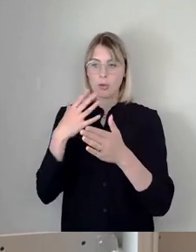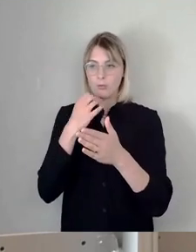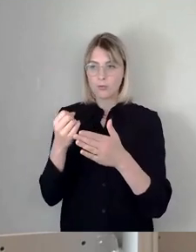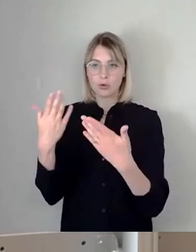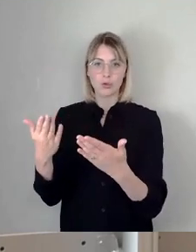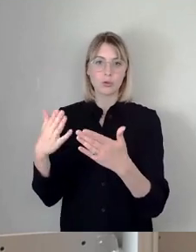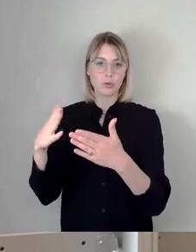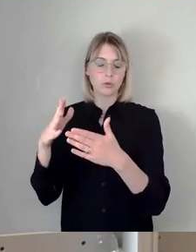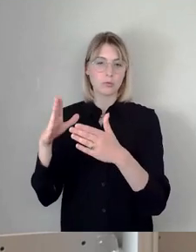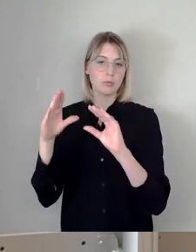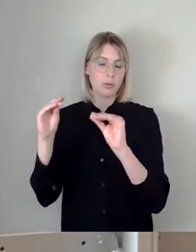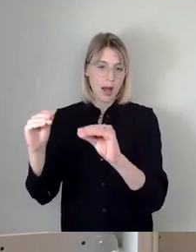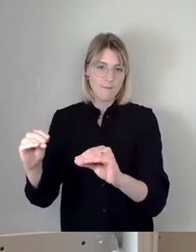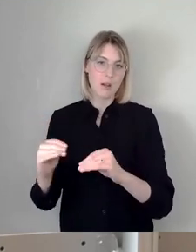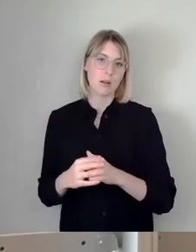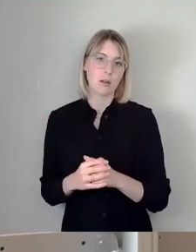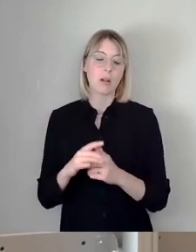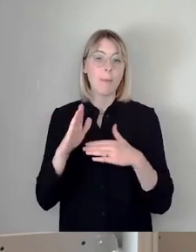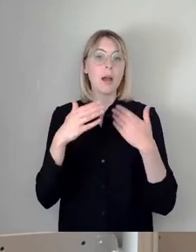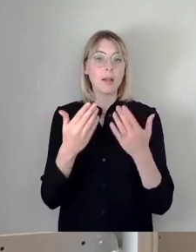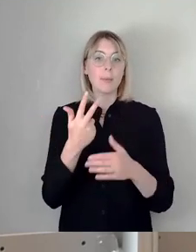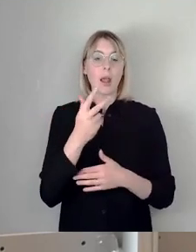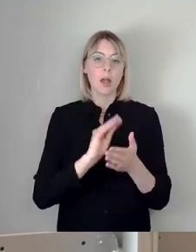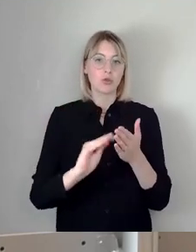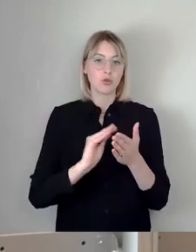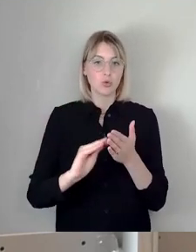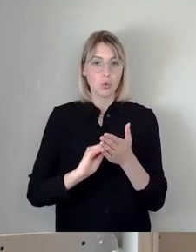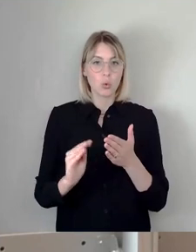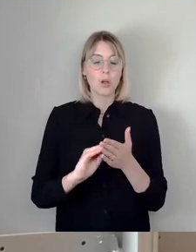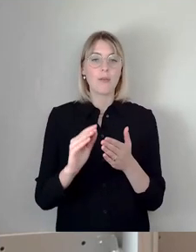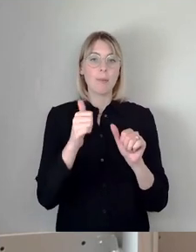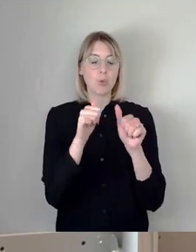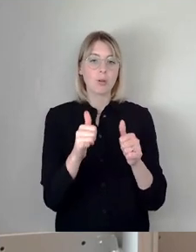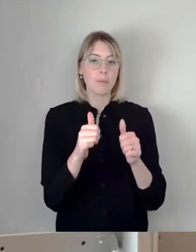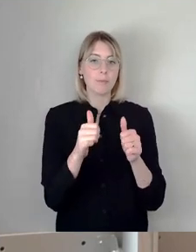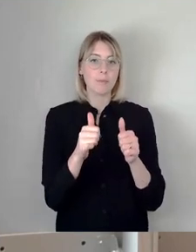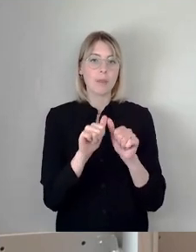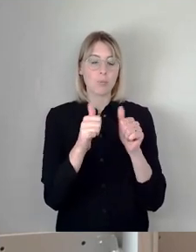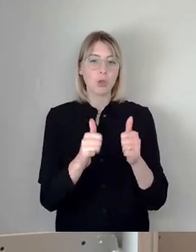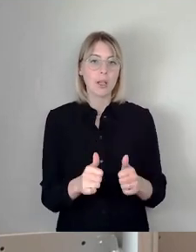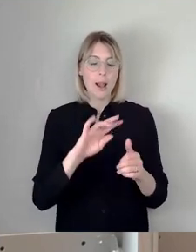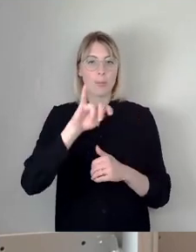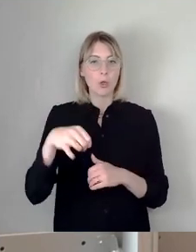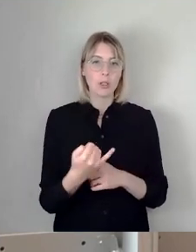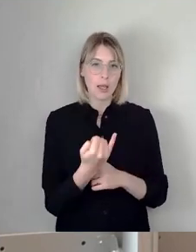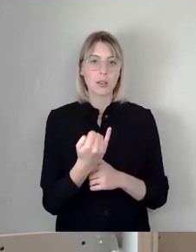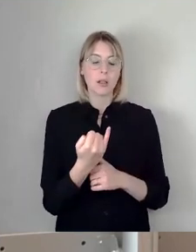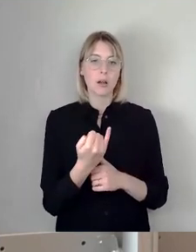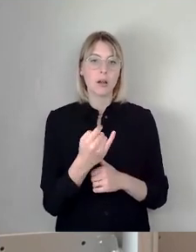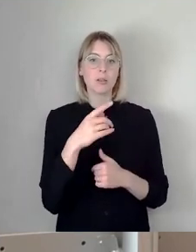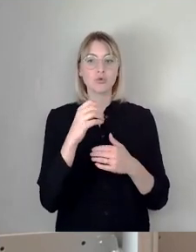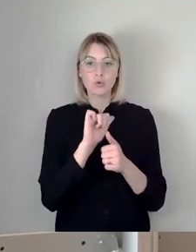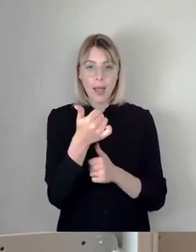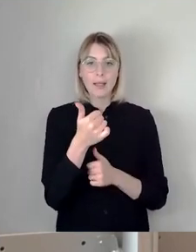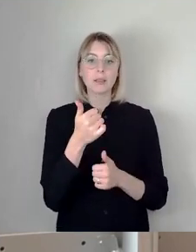Das hat sich im Ausschuss auch herausgestellt. Drei Schulen, die als Modellprojekte verabschiedet sind. Dann sollen wir erst mal diese Modellprojekte auswerten und